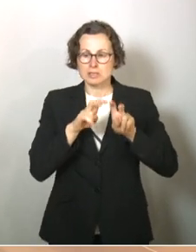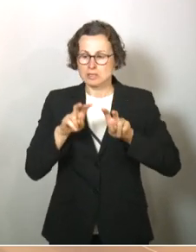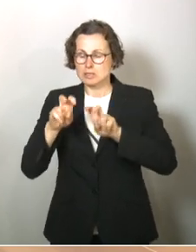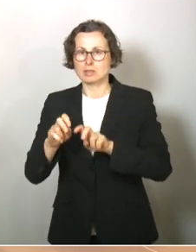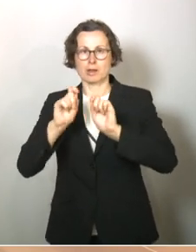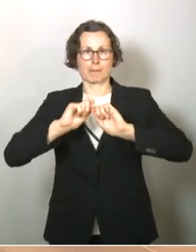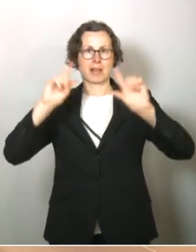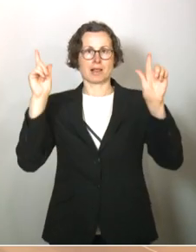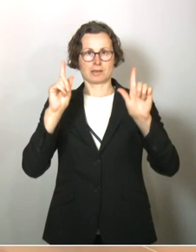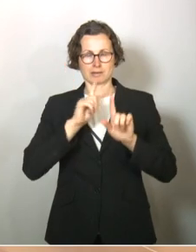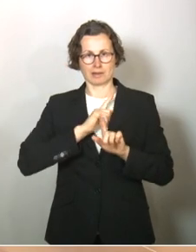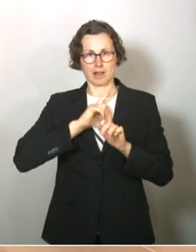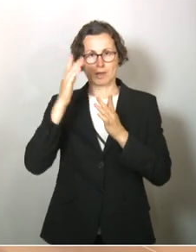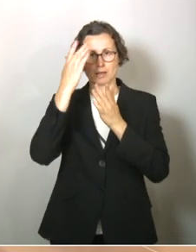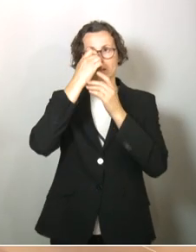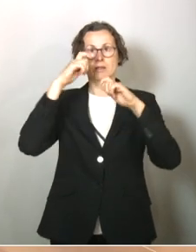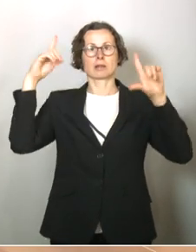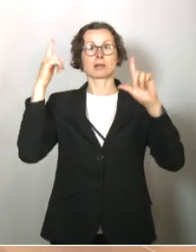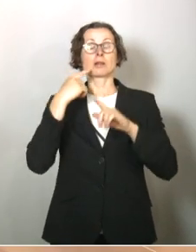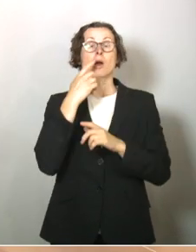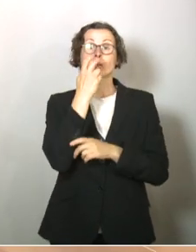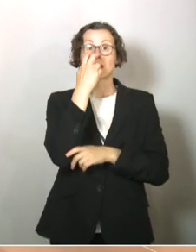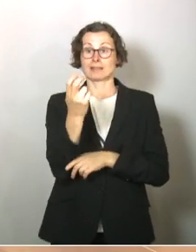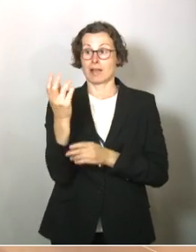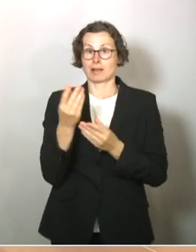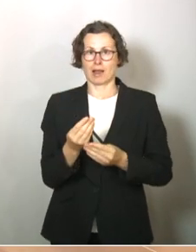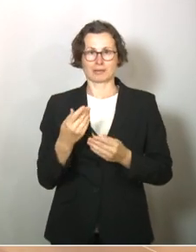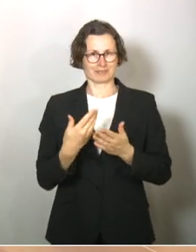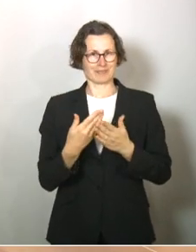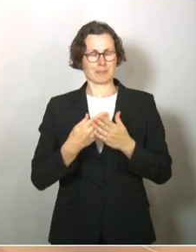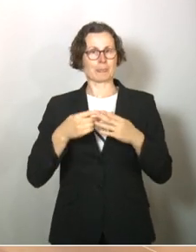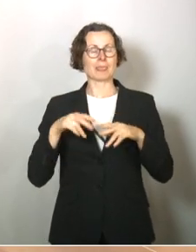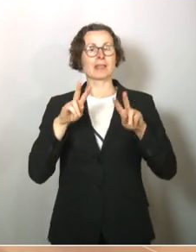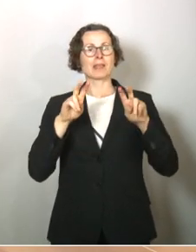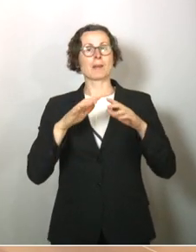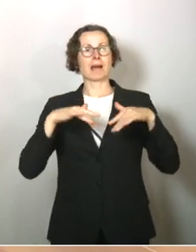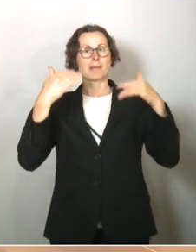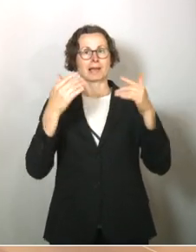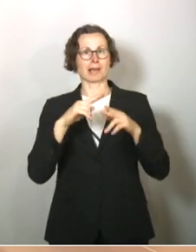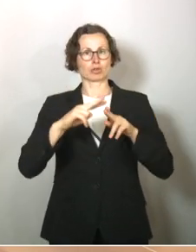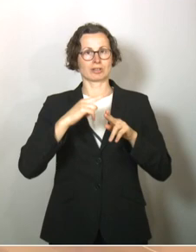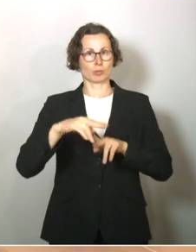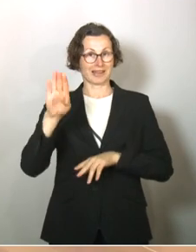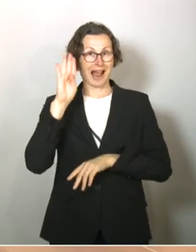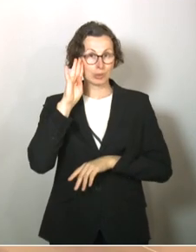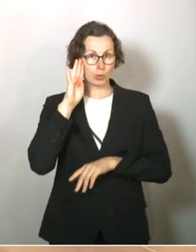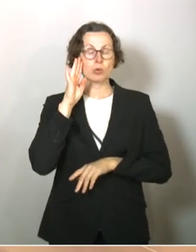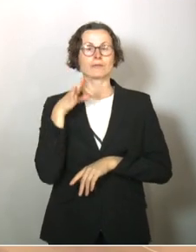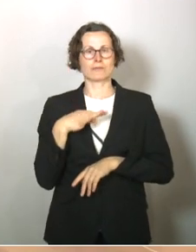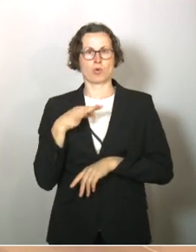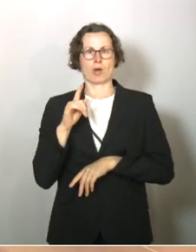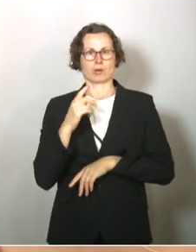eingeladen. Wir erwarten uns natürlich mit diesem parlamentarischen Instrument der Anhörung einen Erkenntniszuwachs. Ich will auch